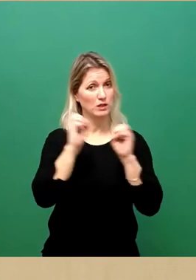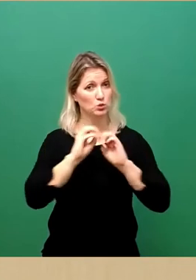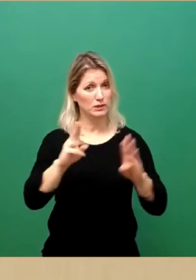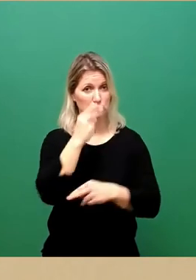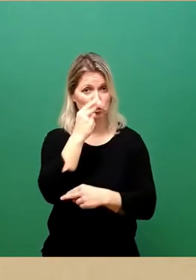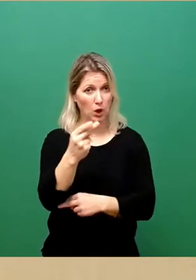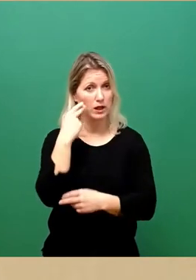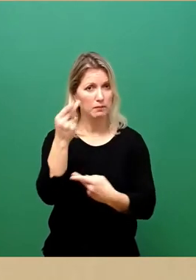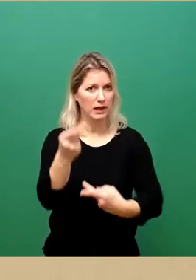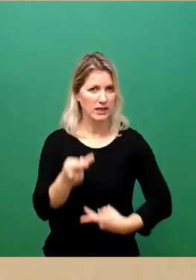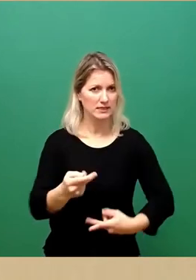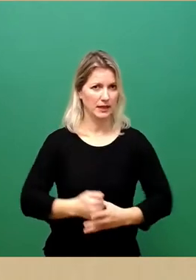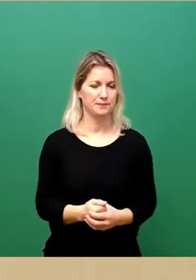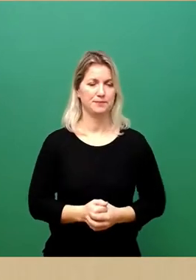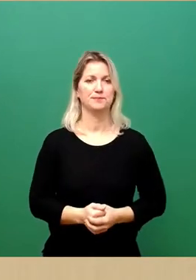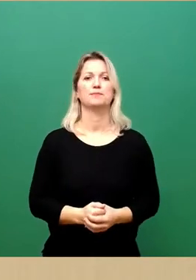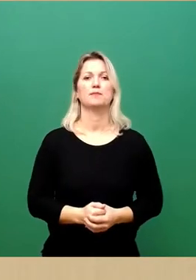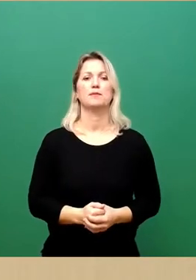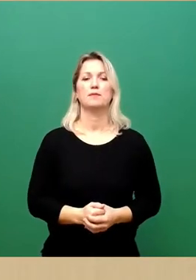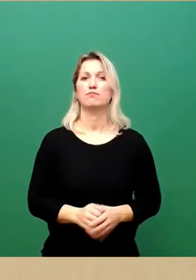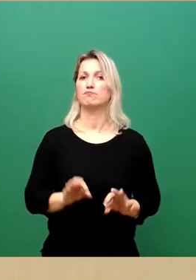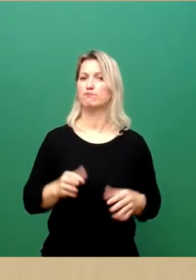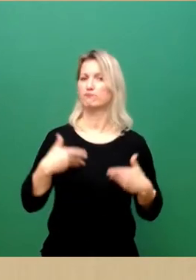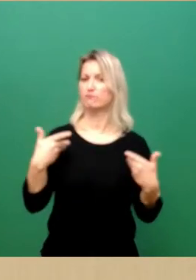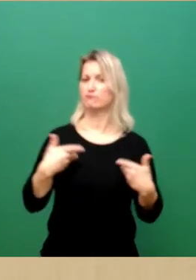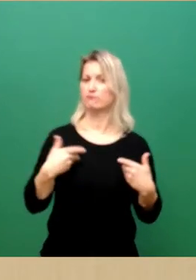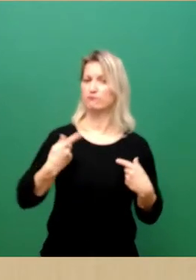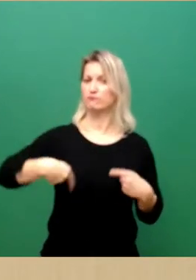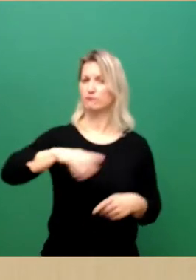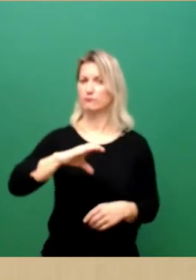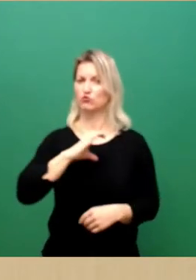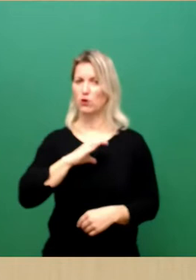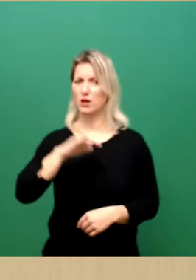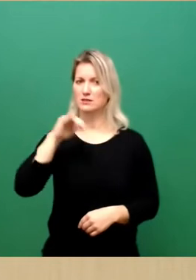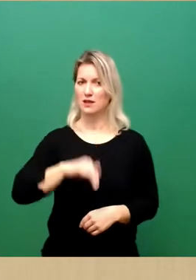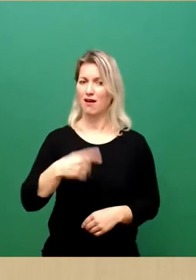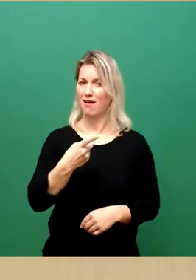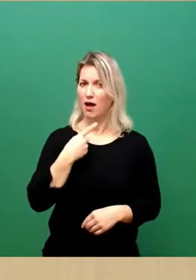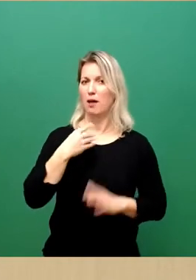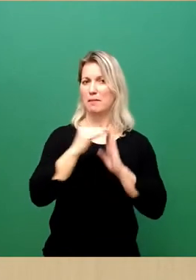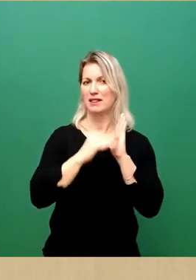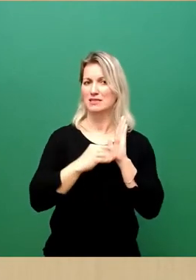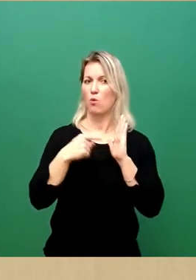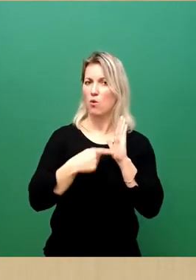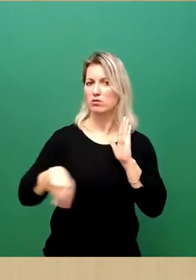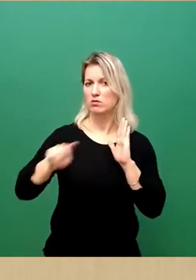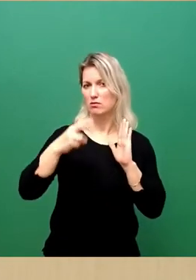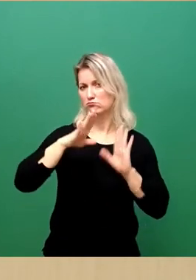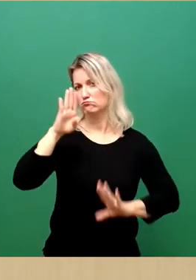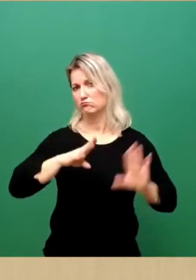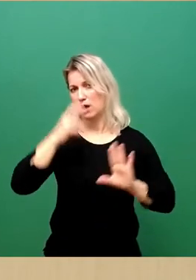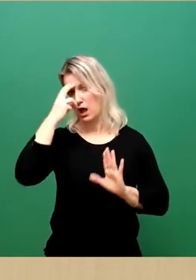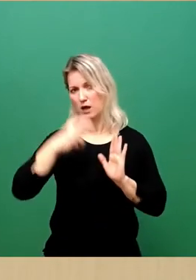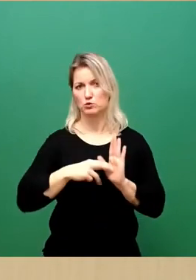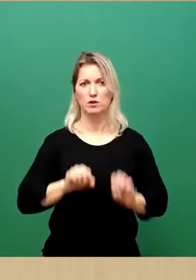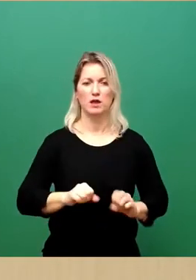Ich freue mich, dass wir heute die Chance haben, über diese Petition abstimmen zu können. Und ich möchte mich als erstes bedanken